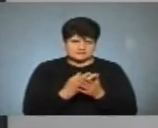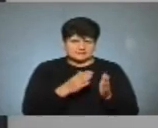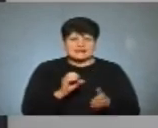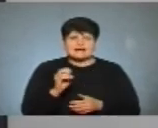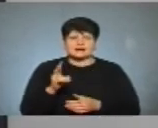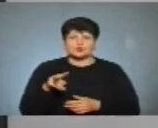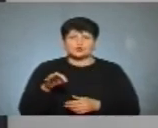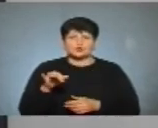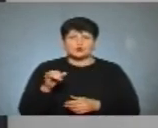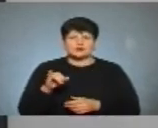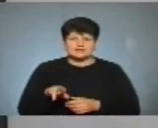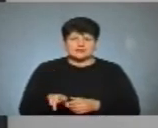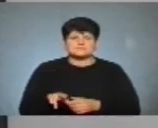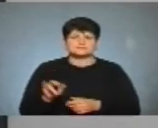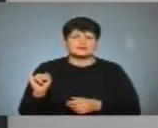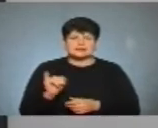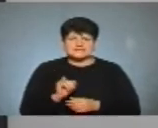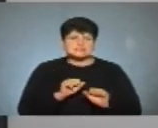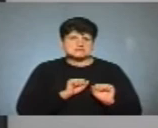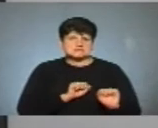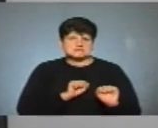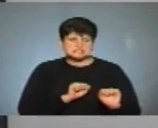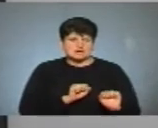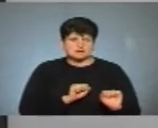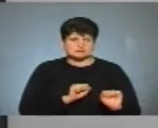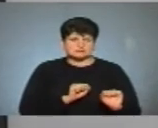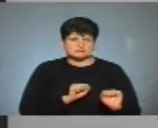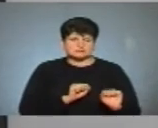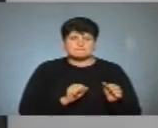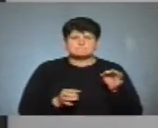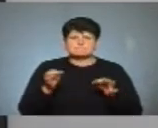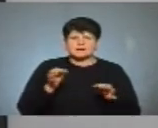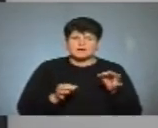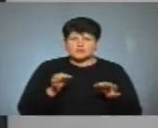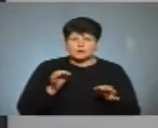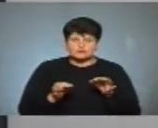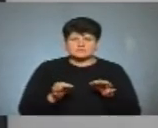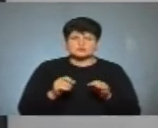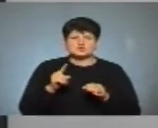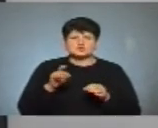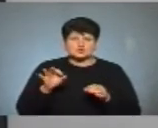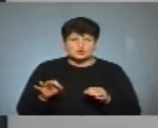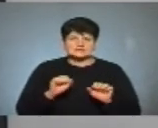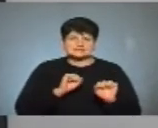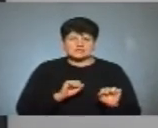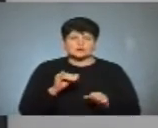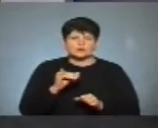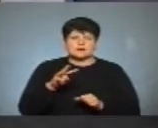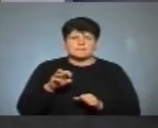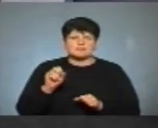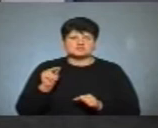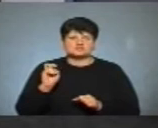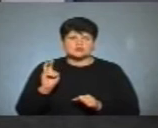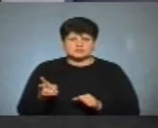Екологія і захист природи, зоозахист Юлія Мамчак.